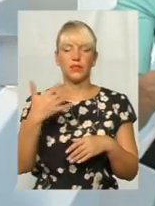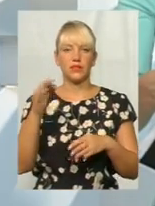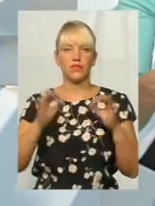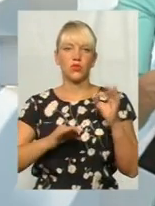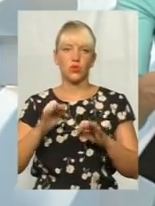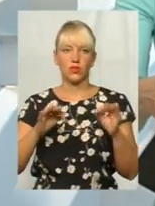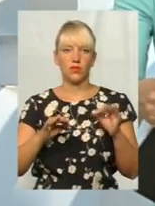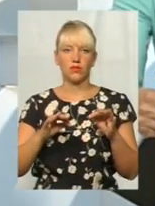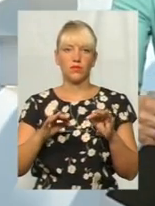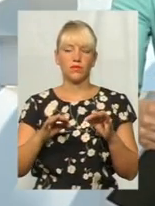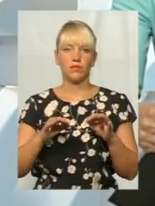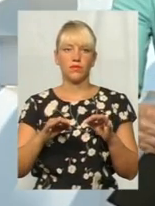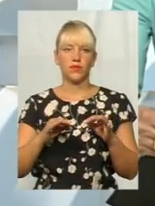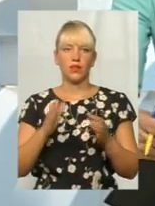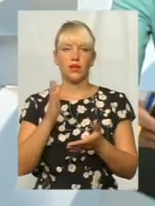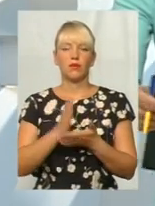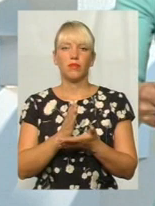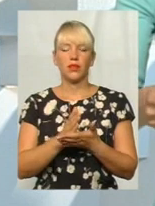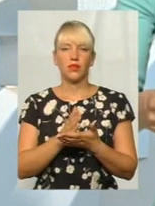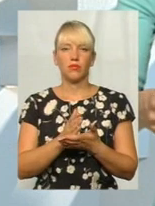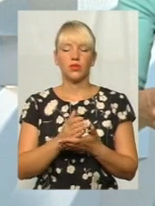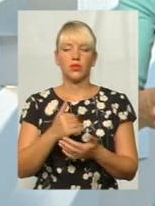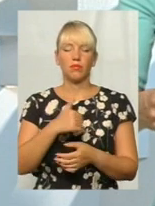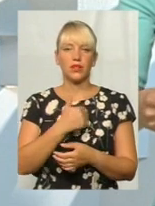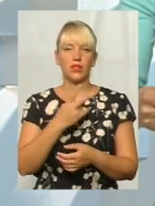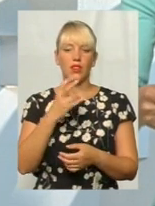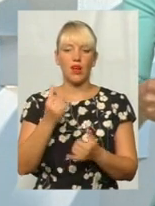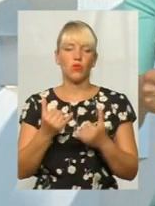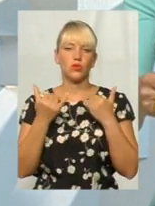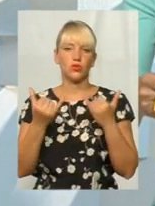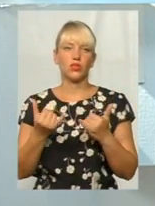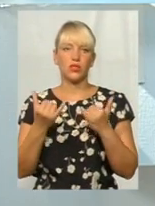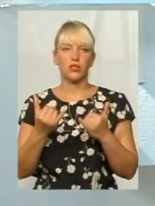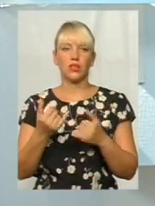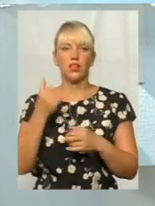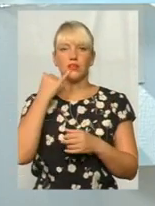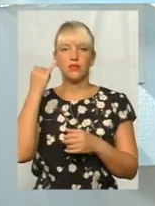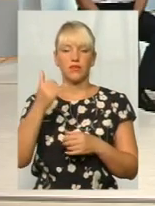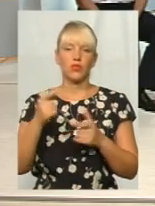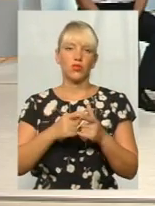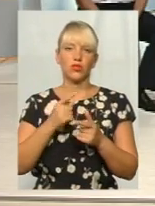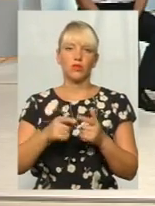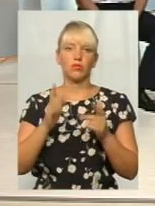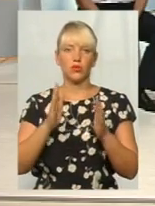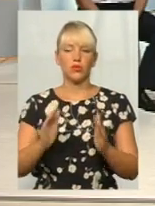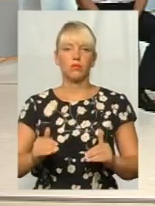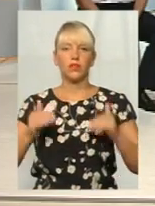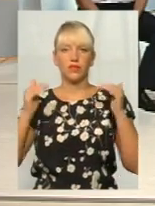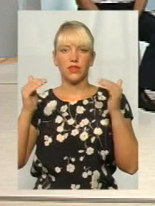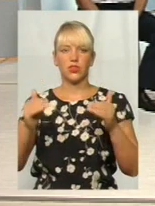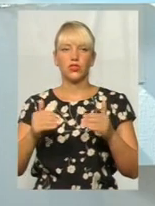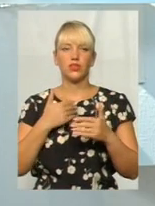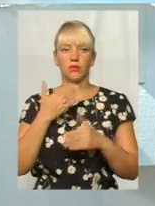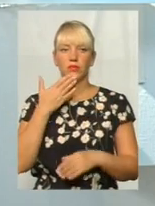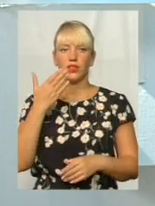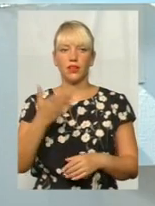ніж 50% матимуть, претендуватимуть на те осучаснення. Дзвінок. Чи буде підвищення? Ну, я